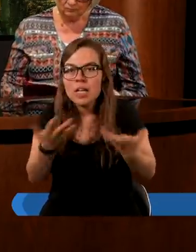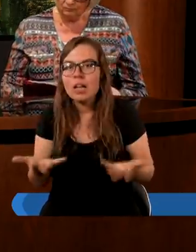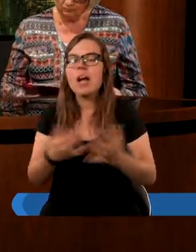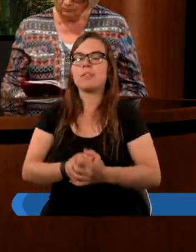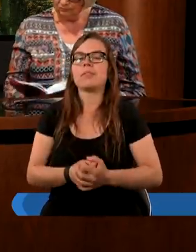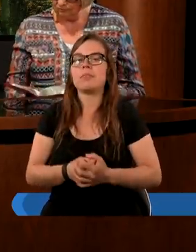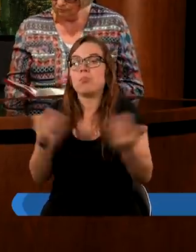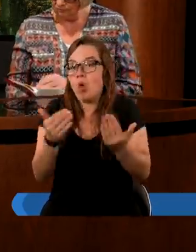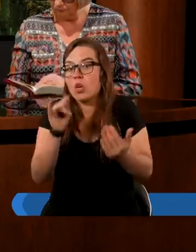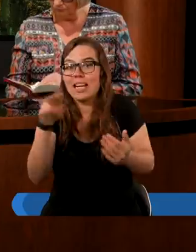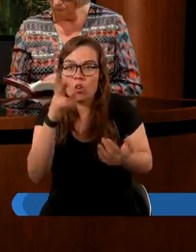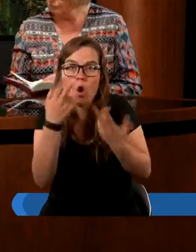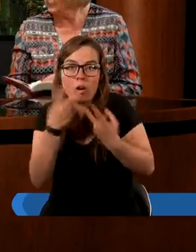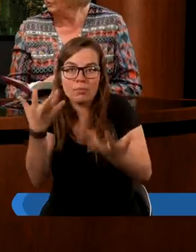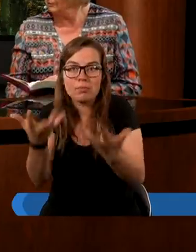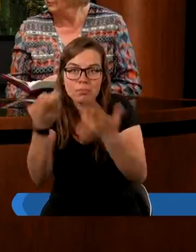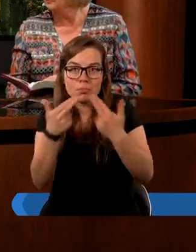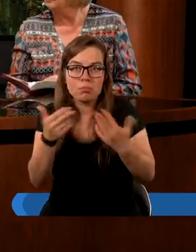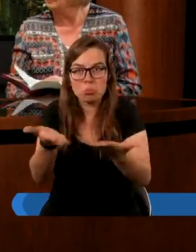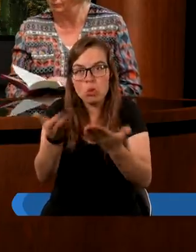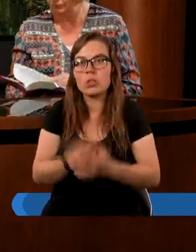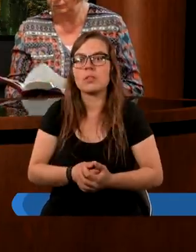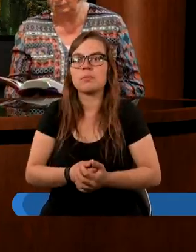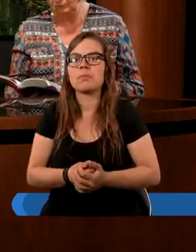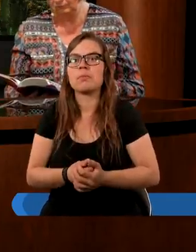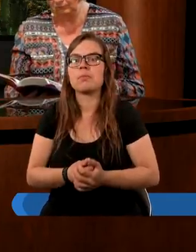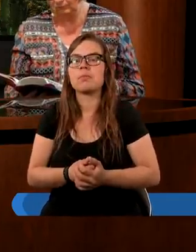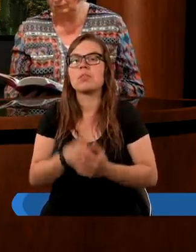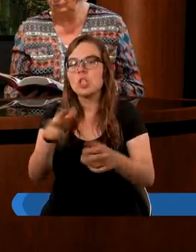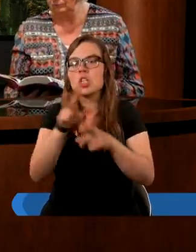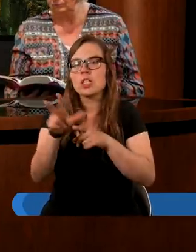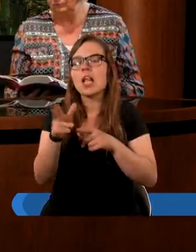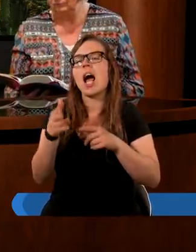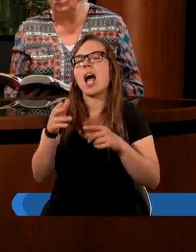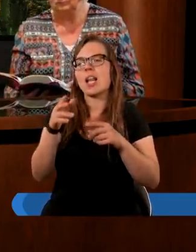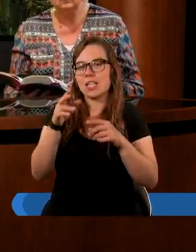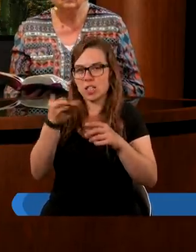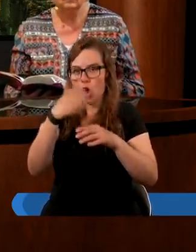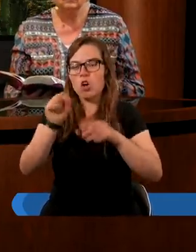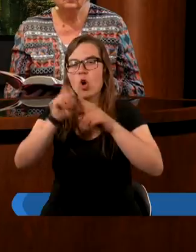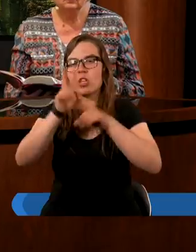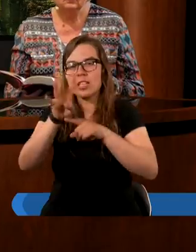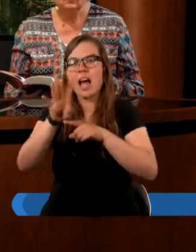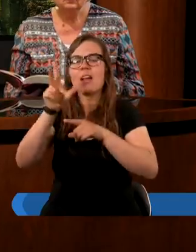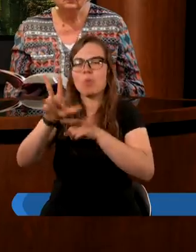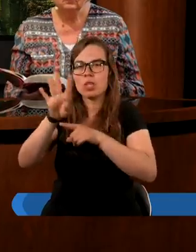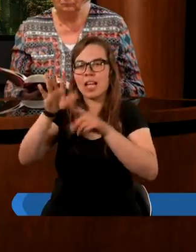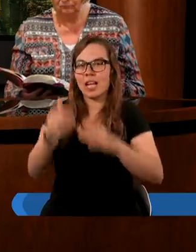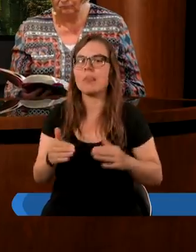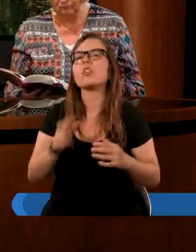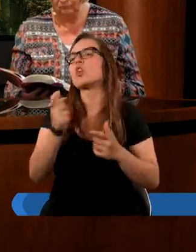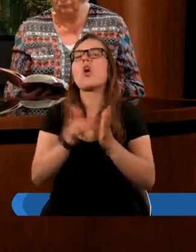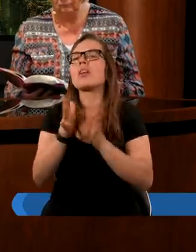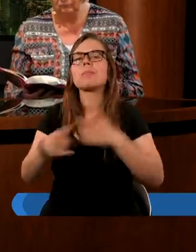No może Igor przeczyta 16 rozdział od 13 po 14. Co Chrystus